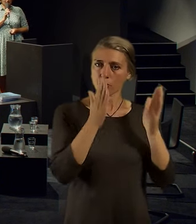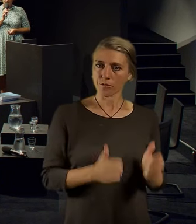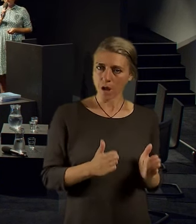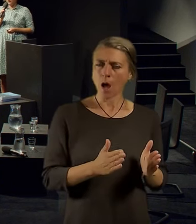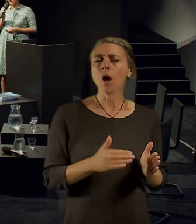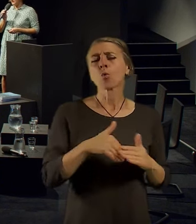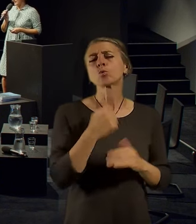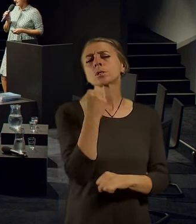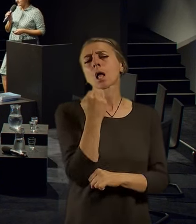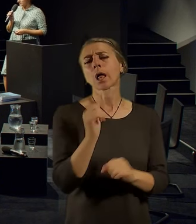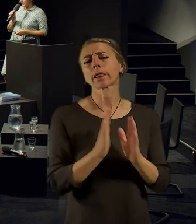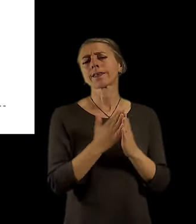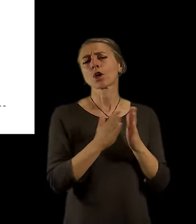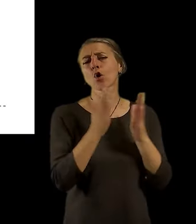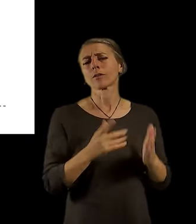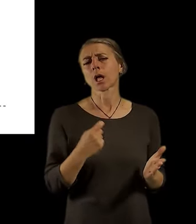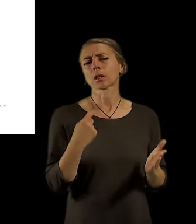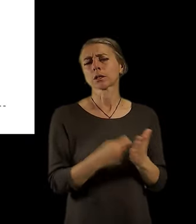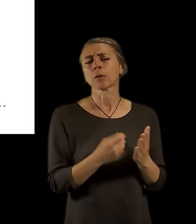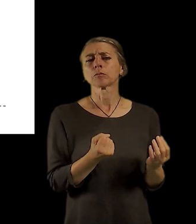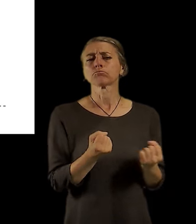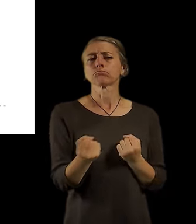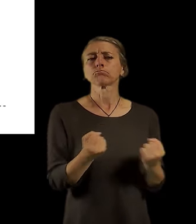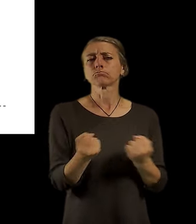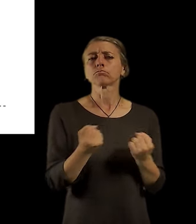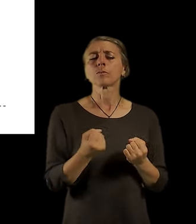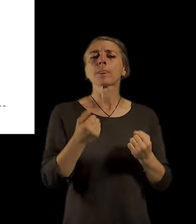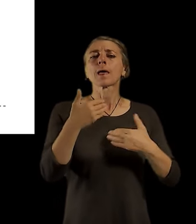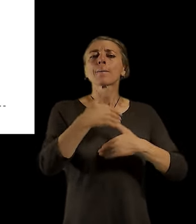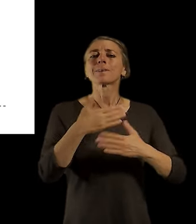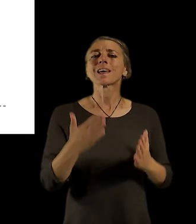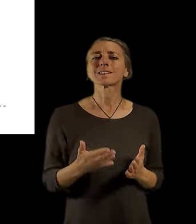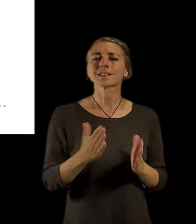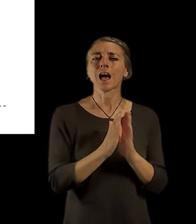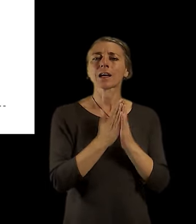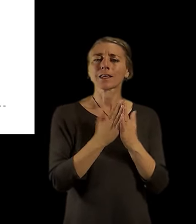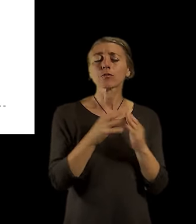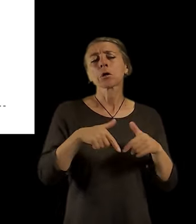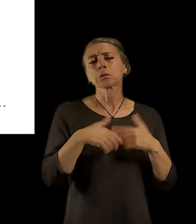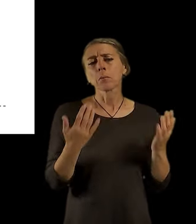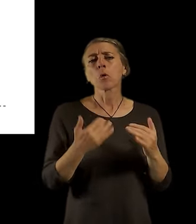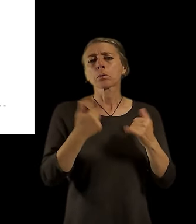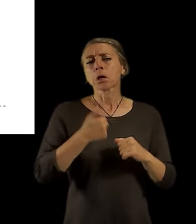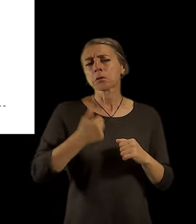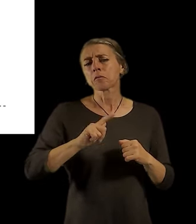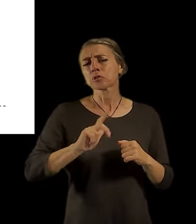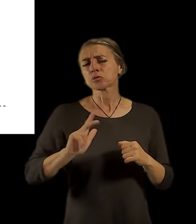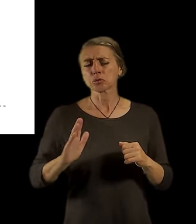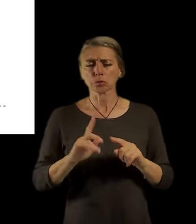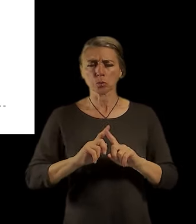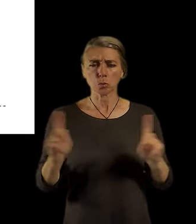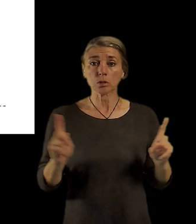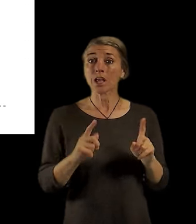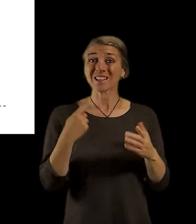knihovny, tedy knihovny, které zřizuje městská knihovna nebo městské části. Nejsou to teda vědecké nebo odborné